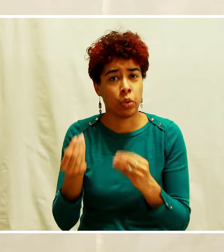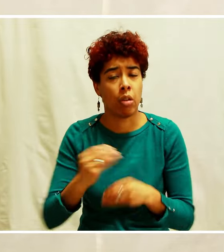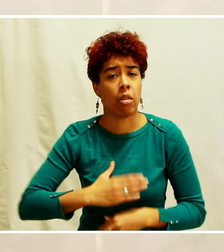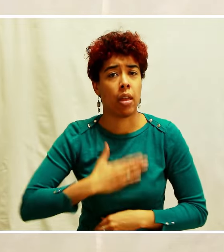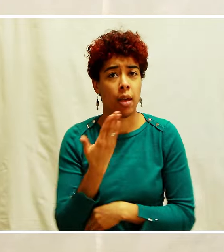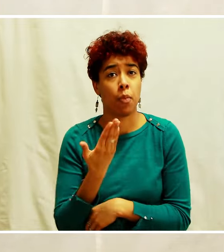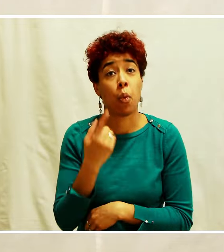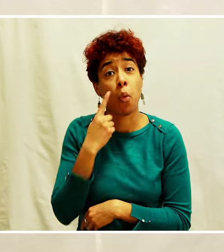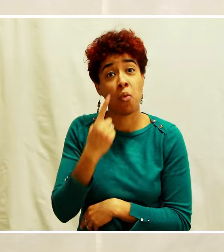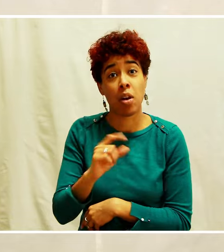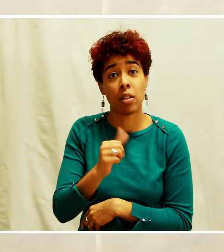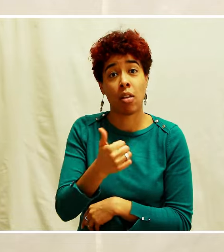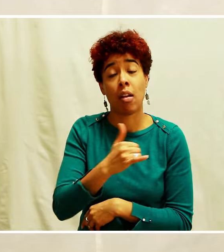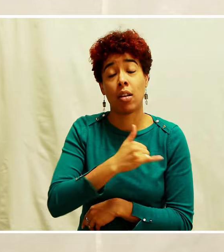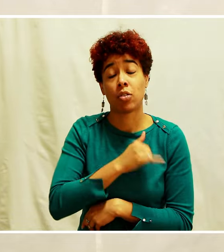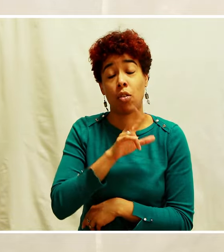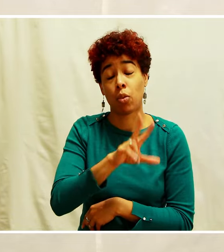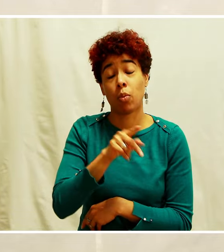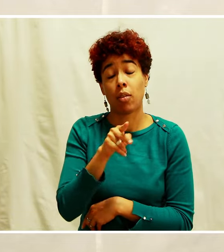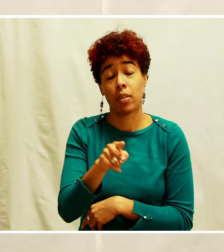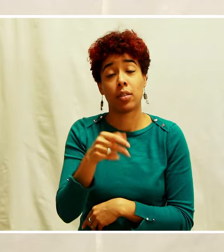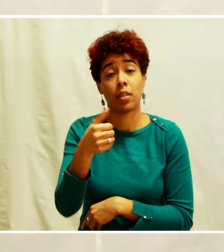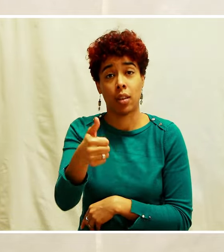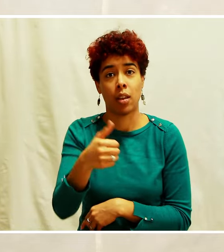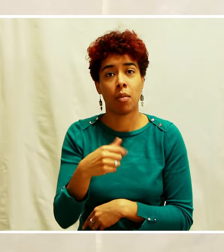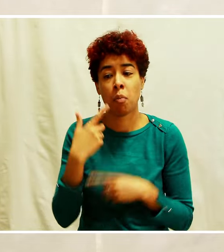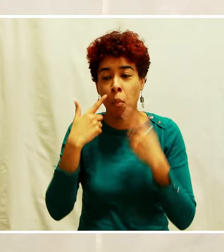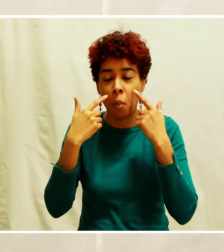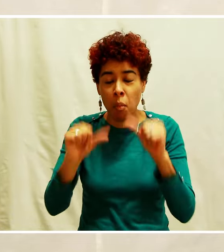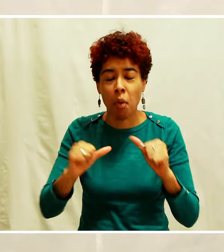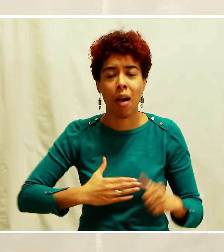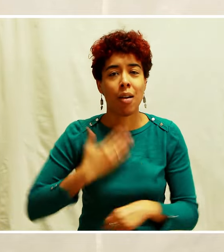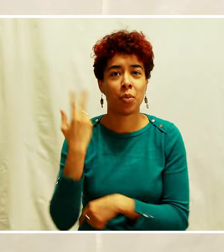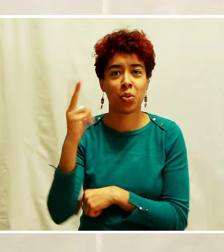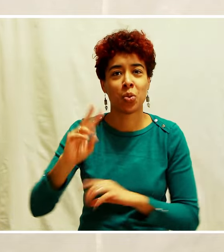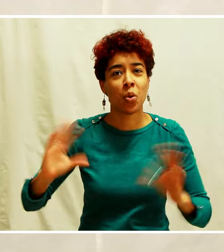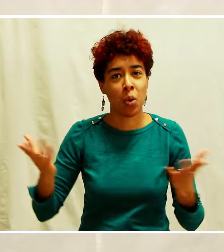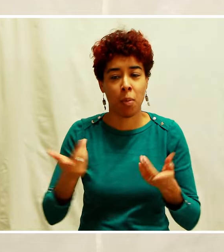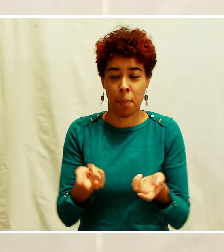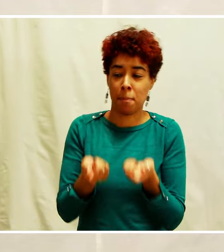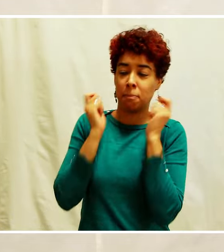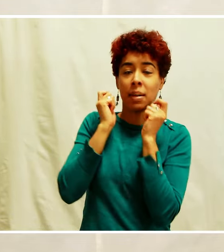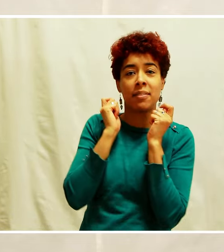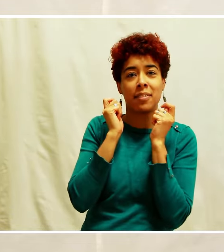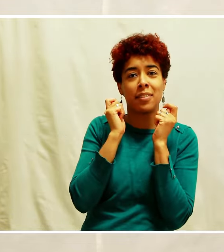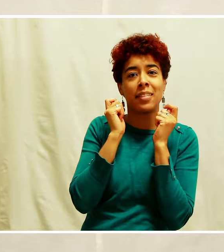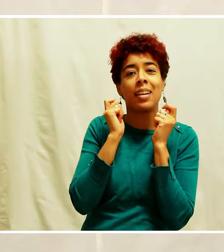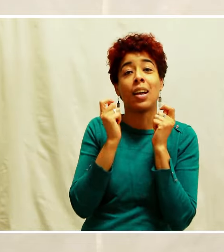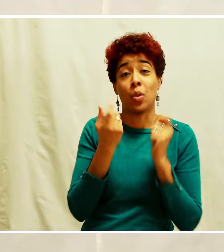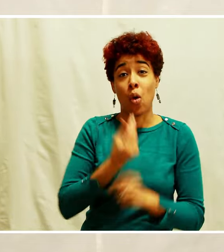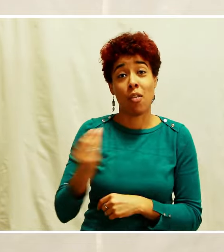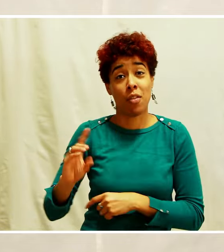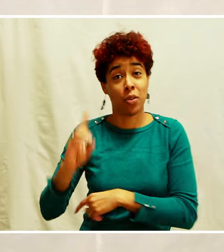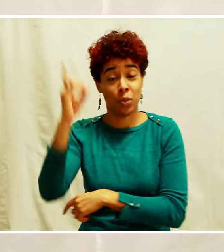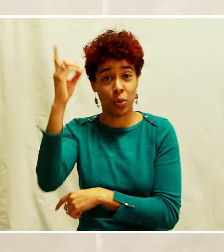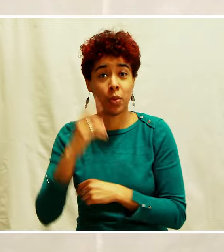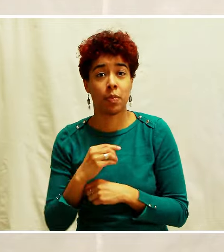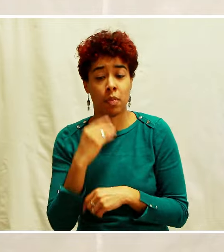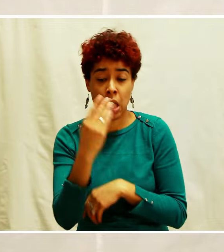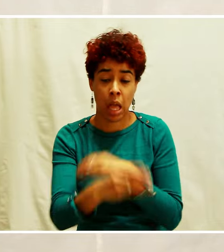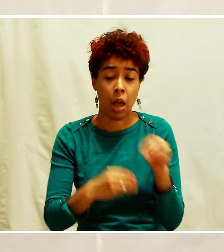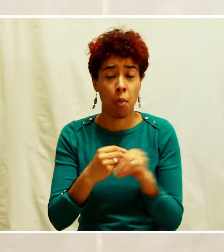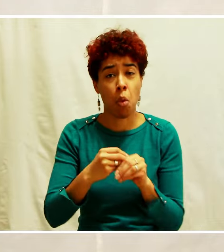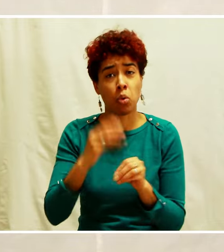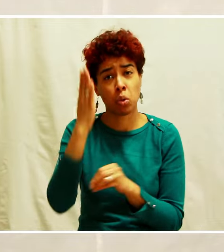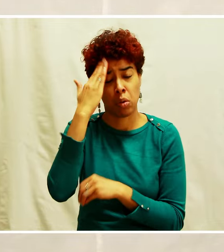pour que nous soyons appelés enfants de Dieu. » Et nous le sommes. Si le monde ne nous connaît pas, c'est